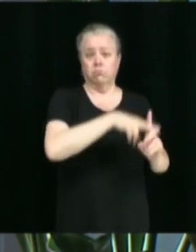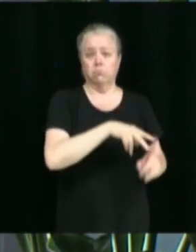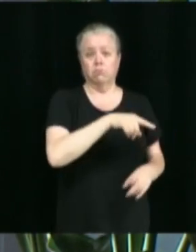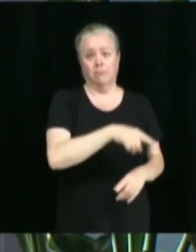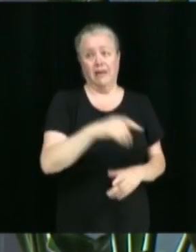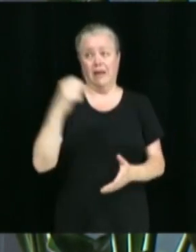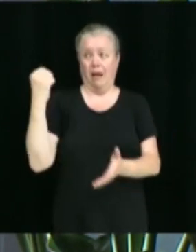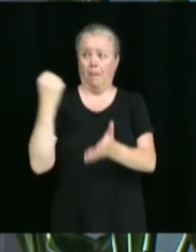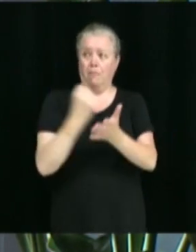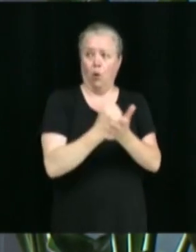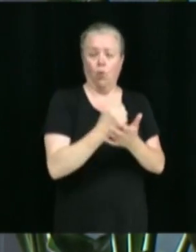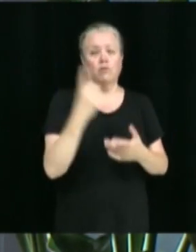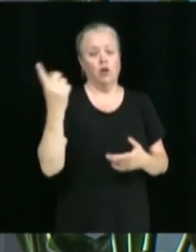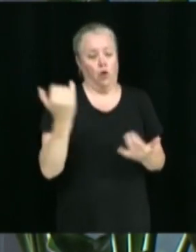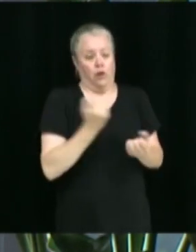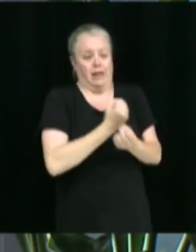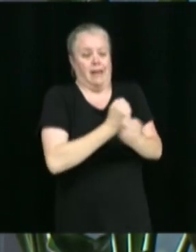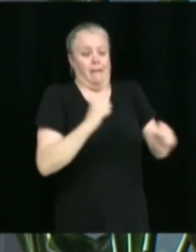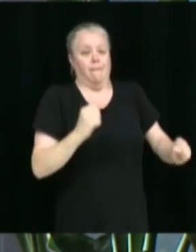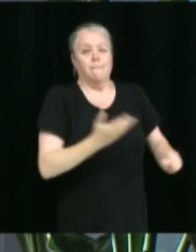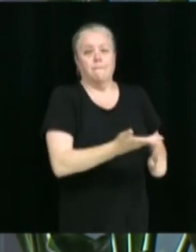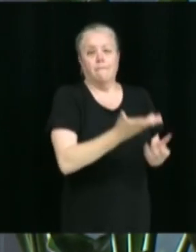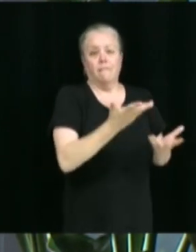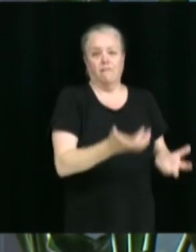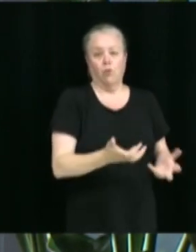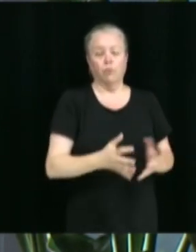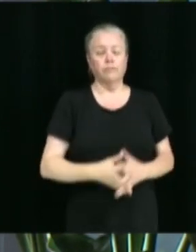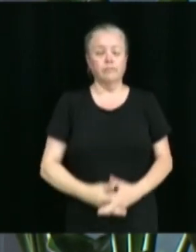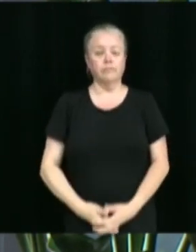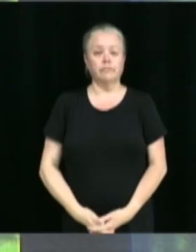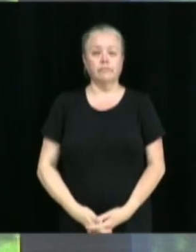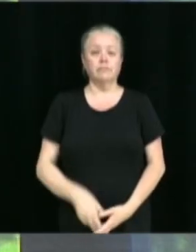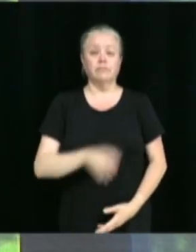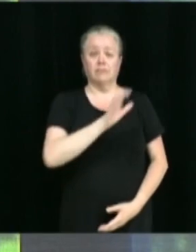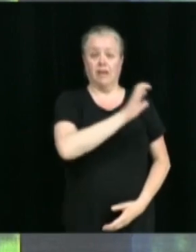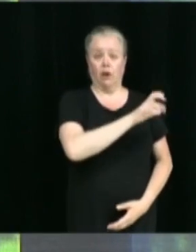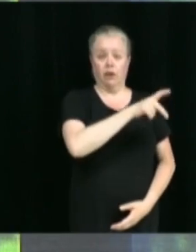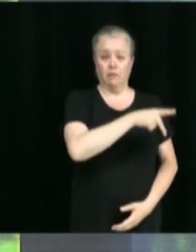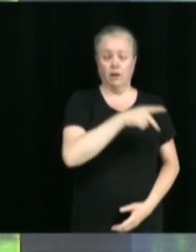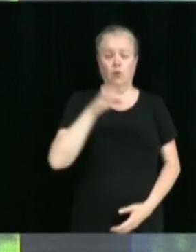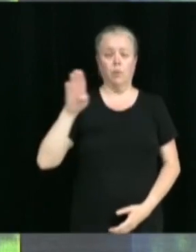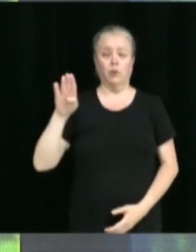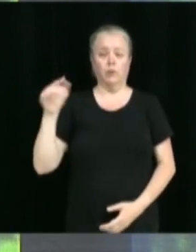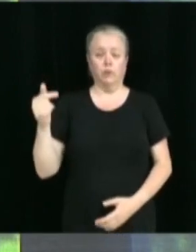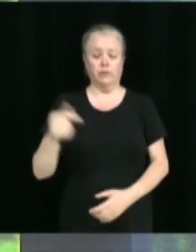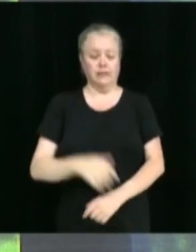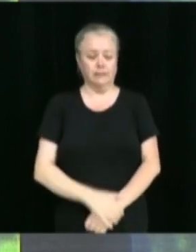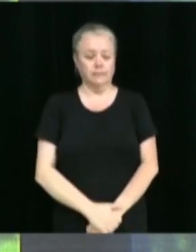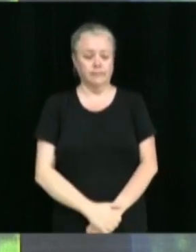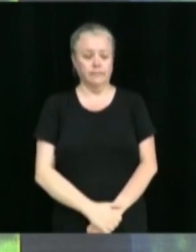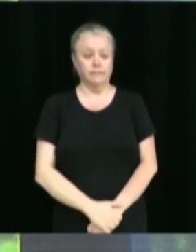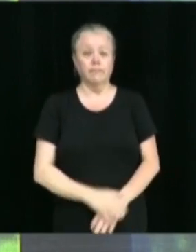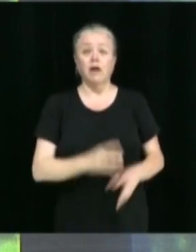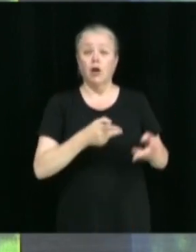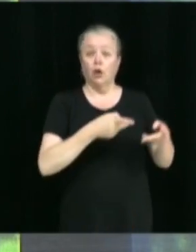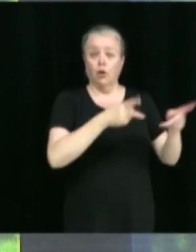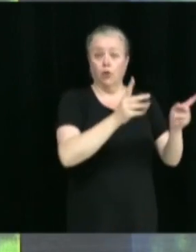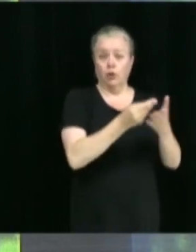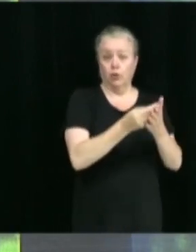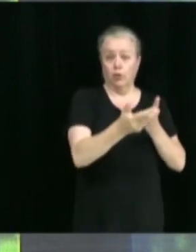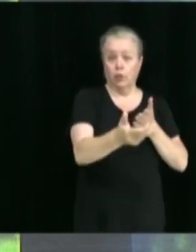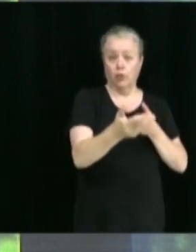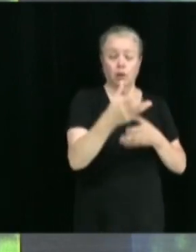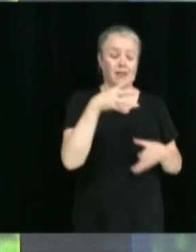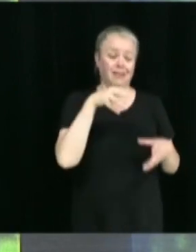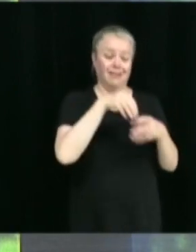'Habitation. Il s'agit d'y libérer. Caroline Pilon, Benoît Gauthier. Ajustement des autorisations de dépenser dans